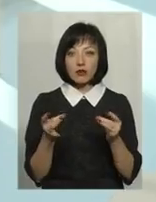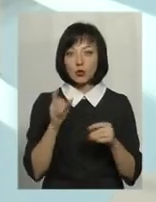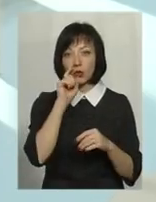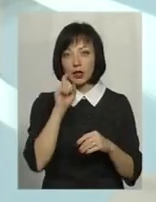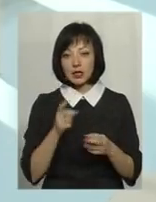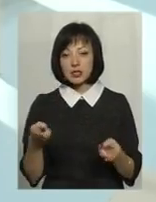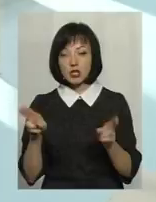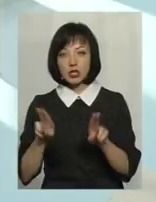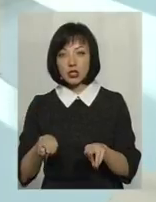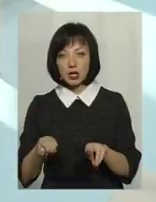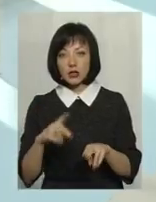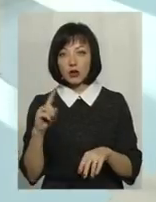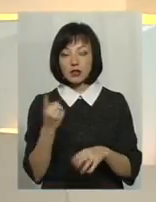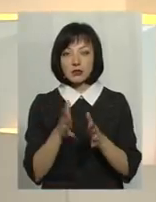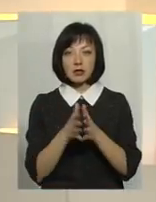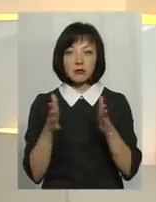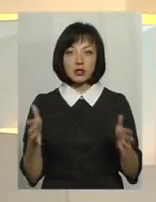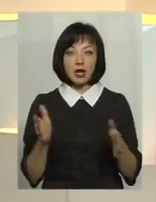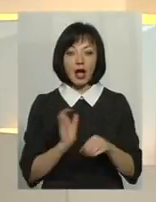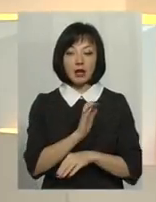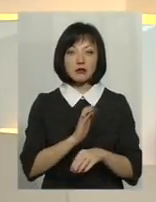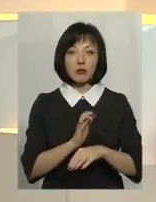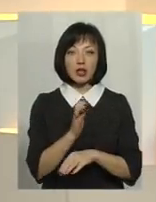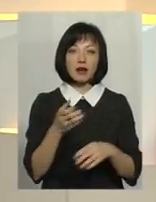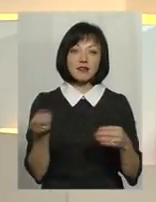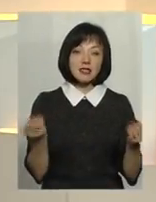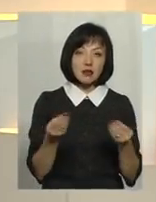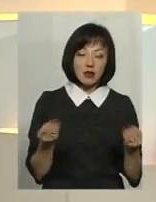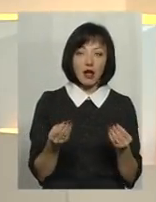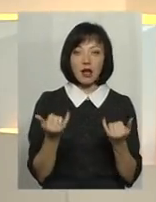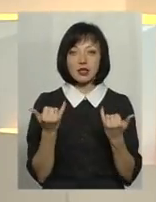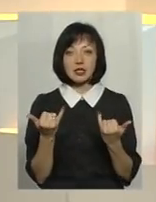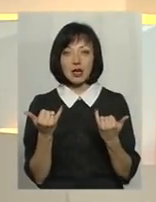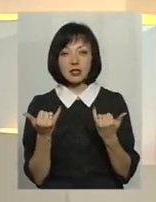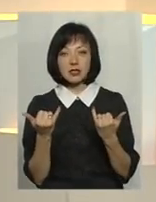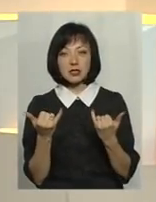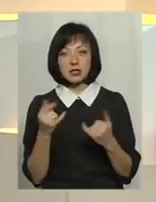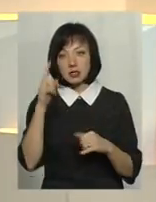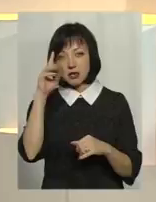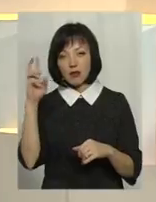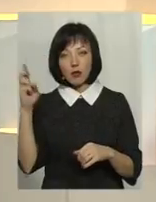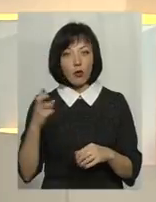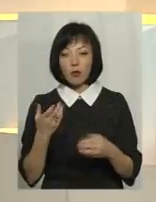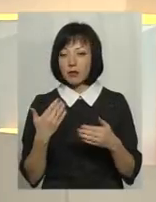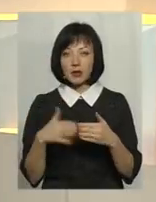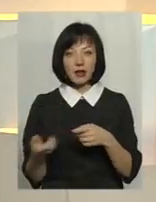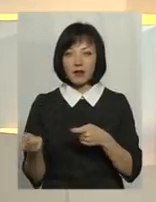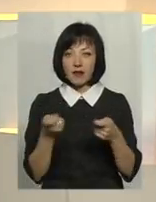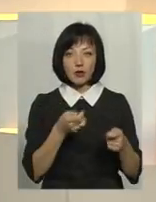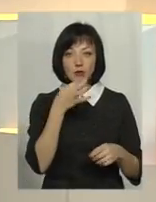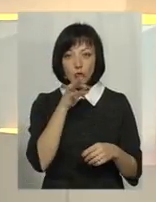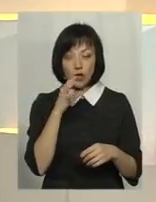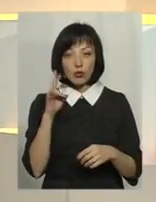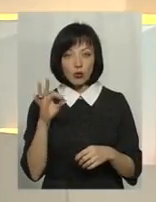Україна залишається одним з найбільших експортерів зерна. Зараз вже, слава Богу, ми не експортуємо соняшник, але